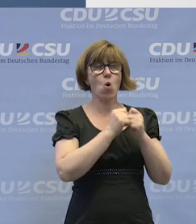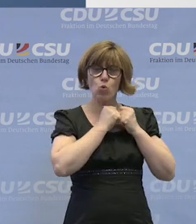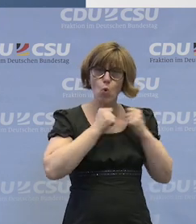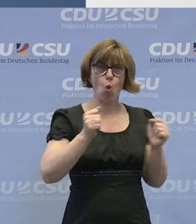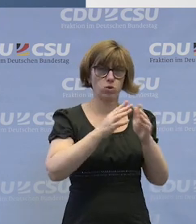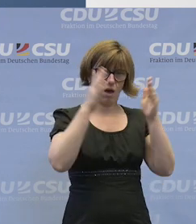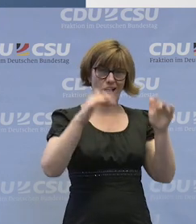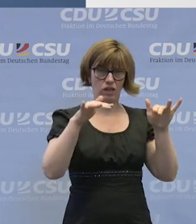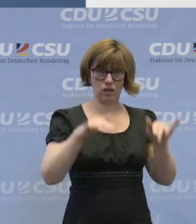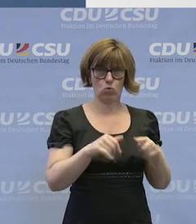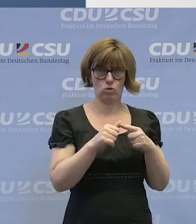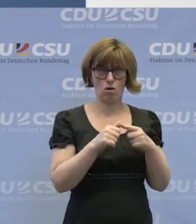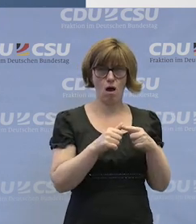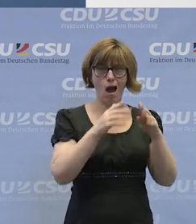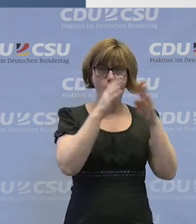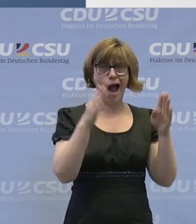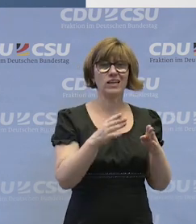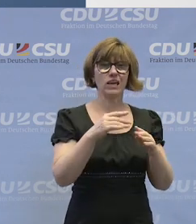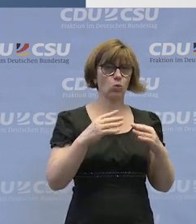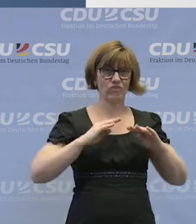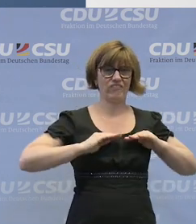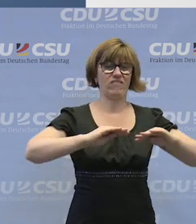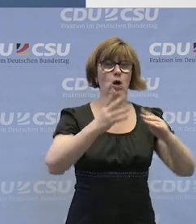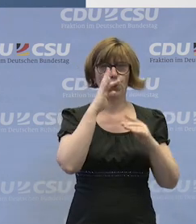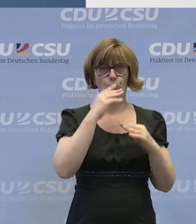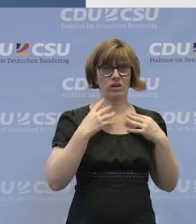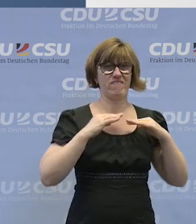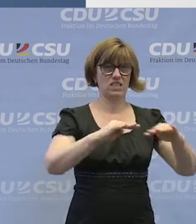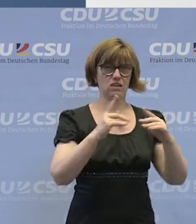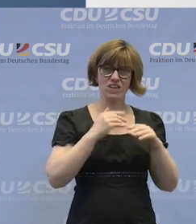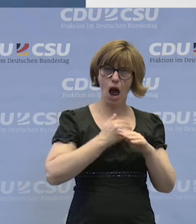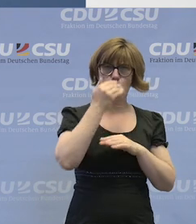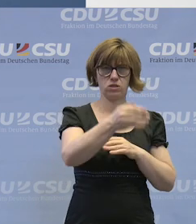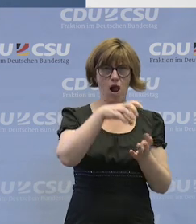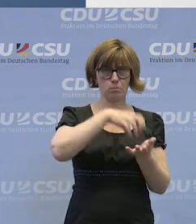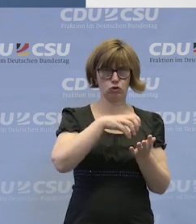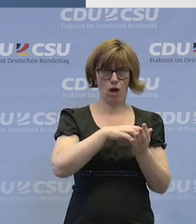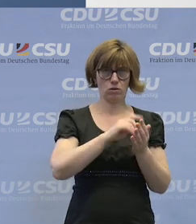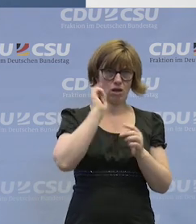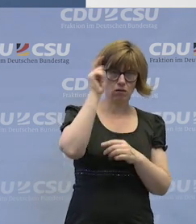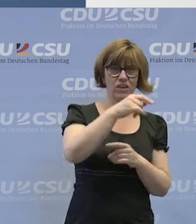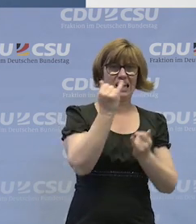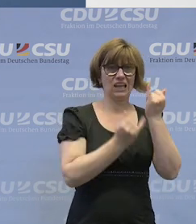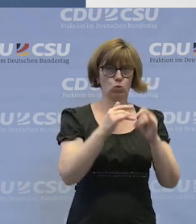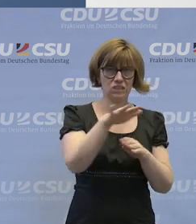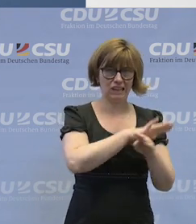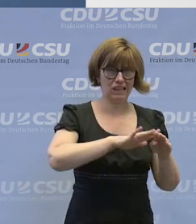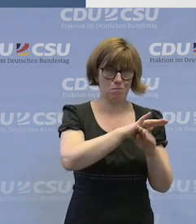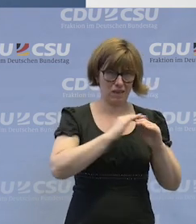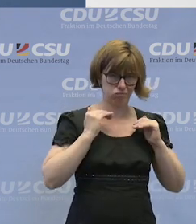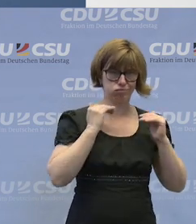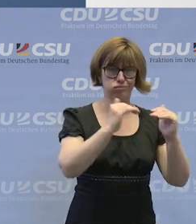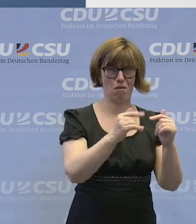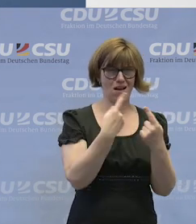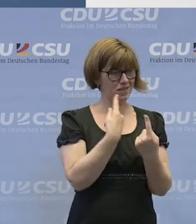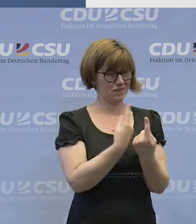Einrichtungen sind, Einrichtungen auf der grünen Wiese, die so außerhalb vielleicht der Städte liegen, im Industriegebieten, aber die